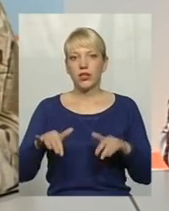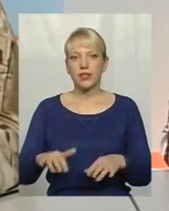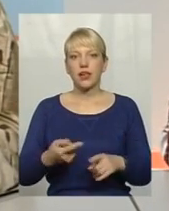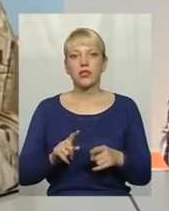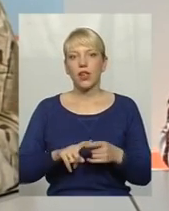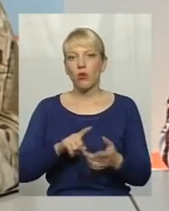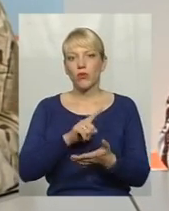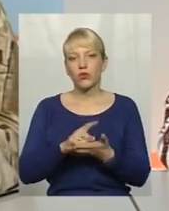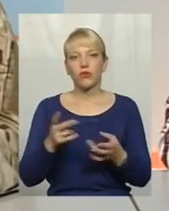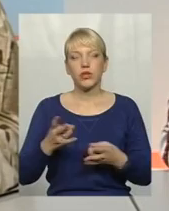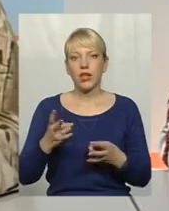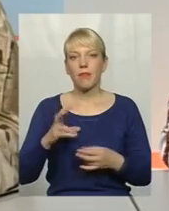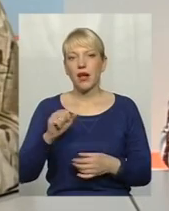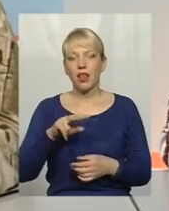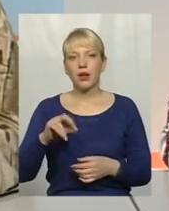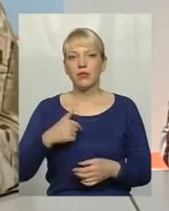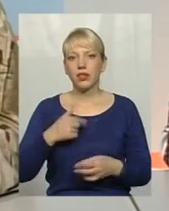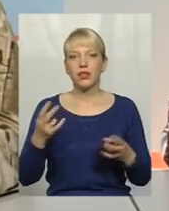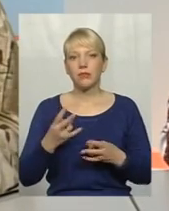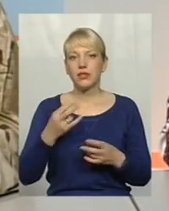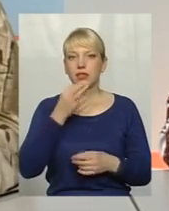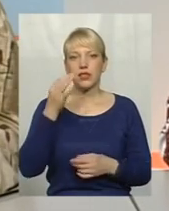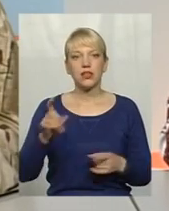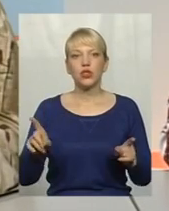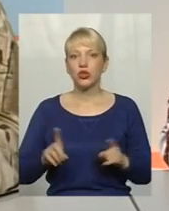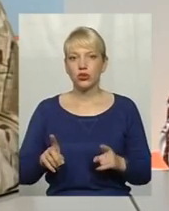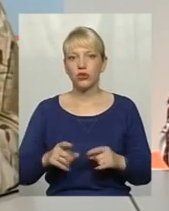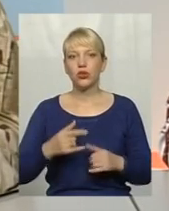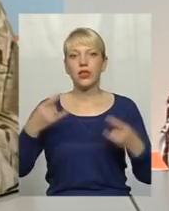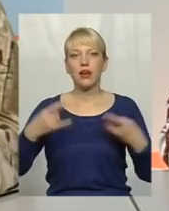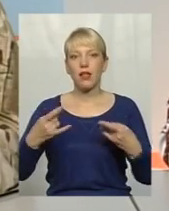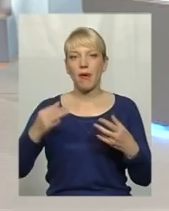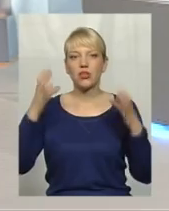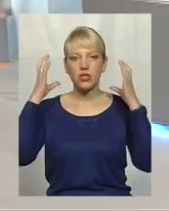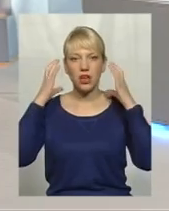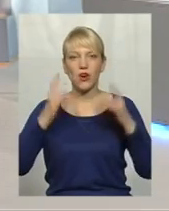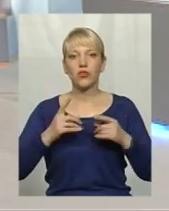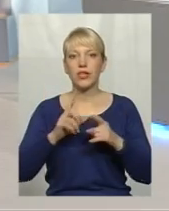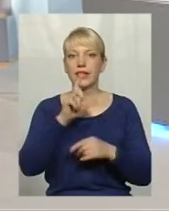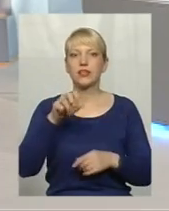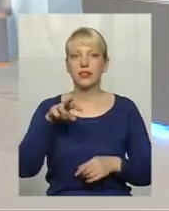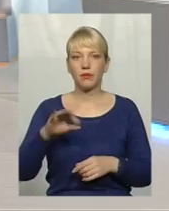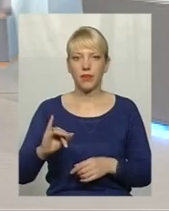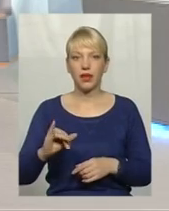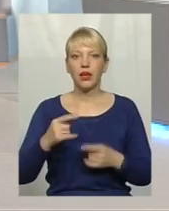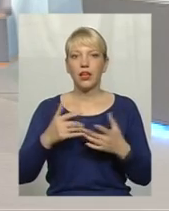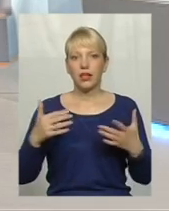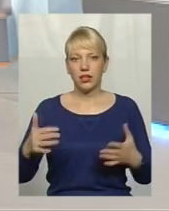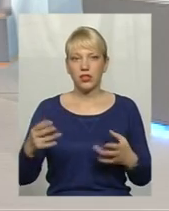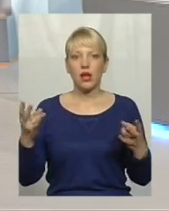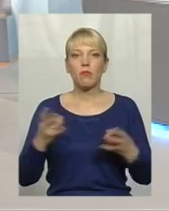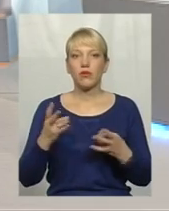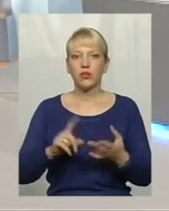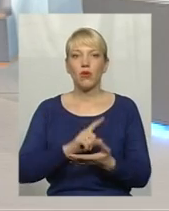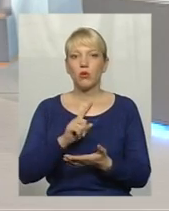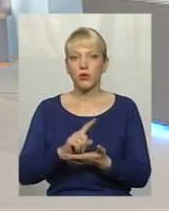Це обов'язково треба. Але мені ще так хочеться сказати, що і телебачення, і радіо, і засоби масової інформації, інші, повинні